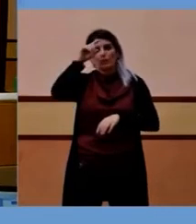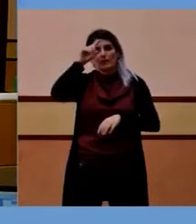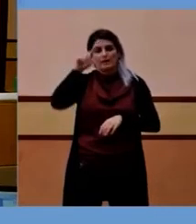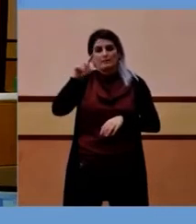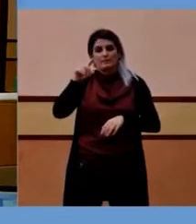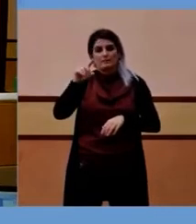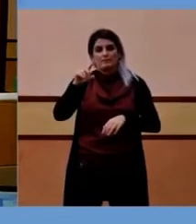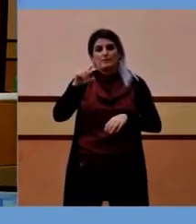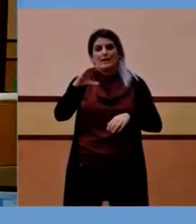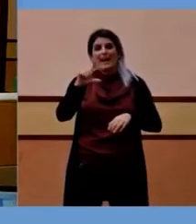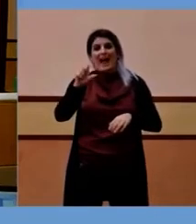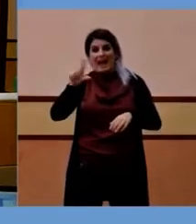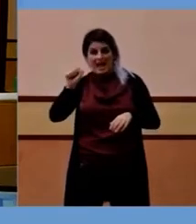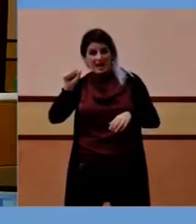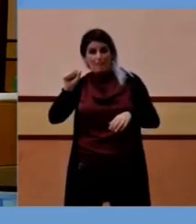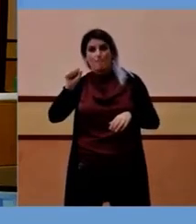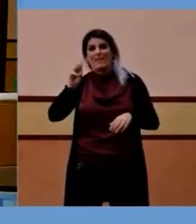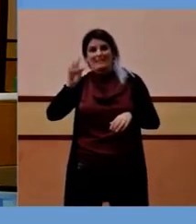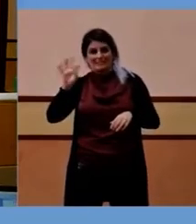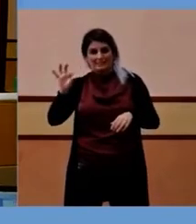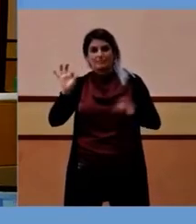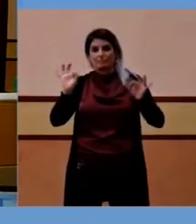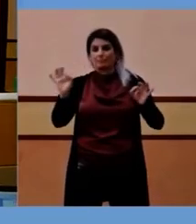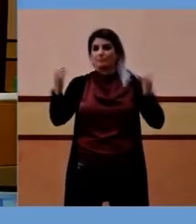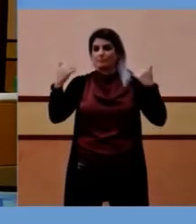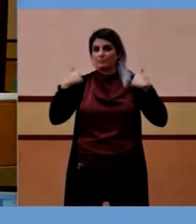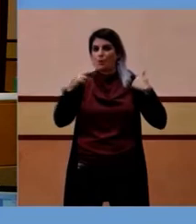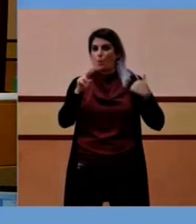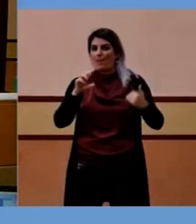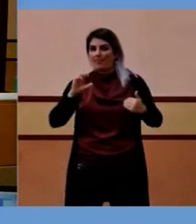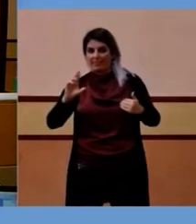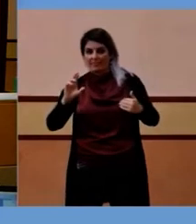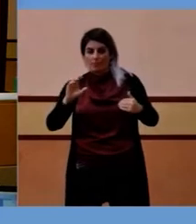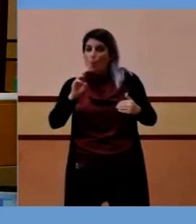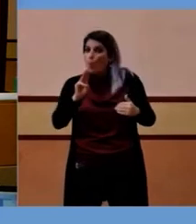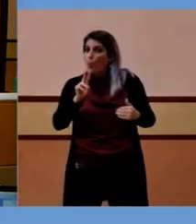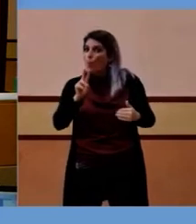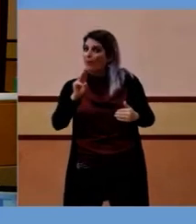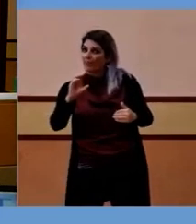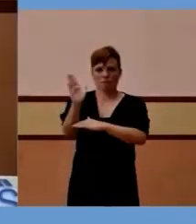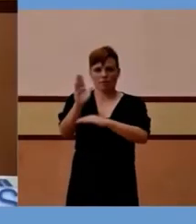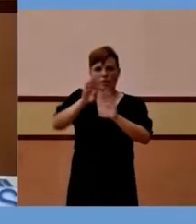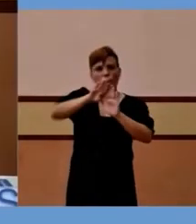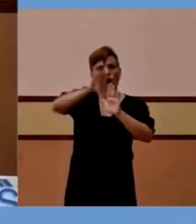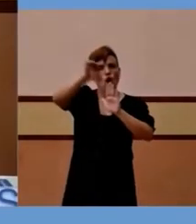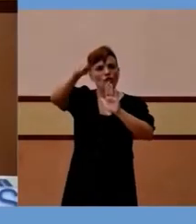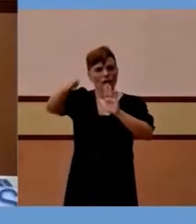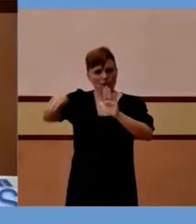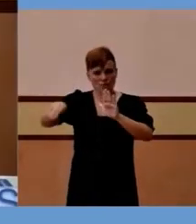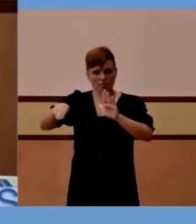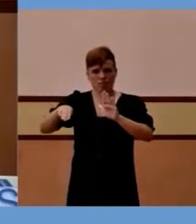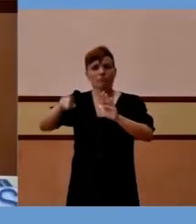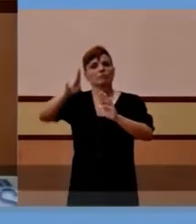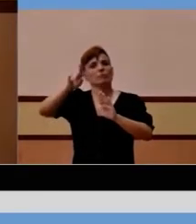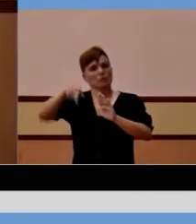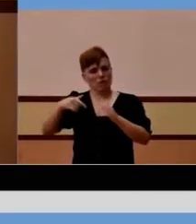de premsa telemàtica aquest dimarts a la tarda, abans que es donés a conèixer el nou rebrot de l'Hospital Sant Joan. També hem de recordar que a Reus hi ha